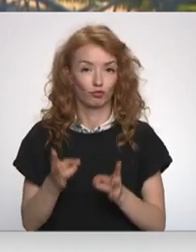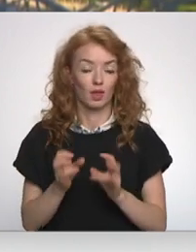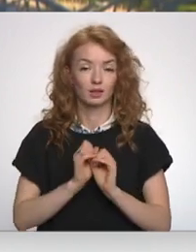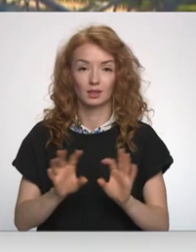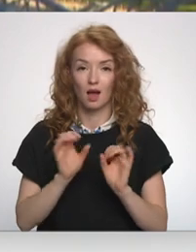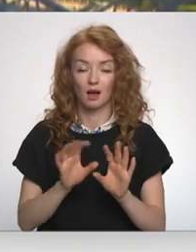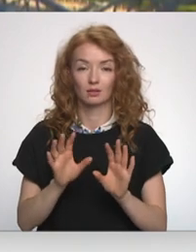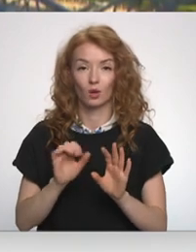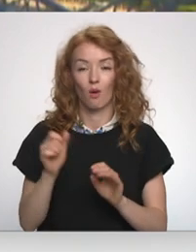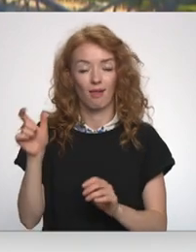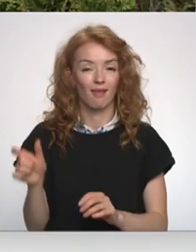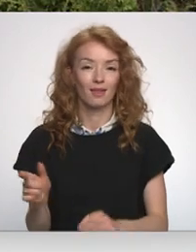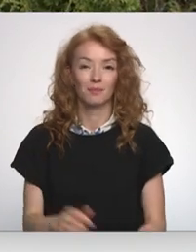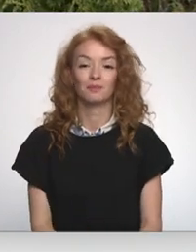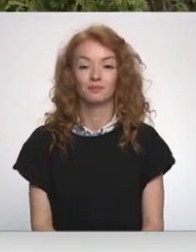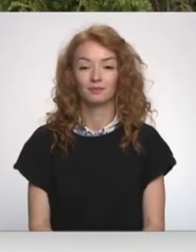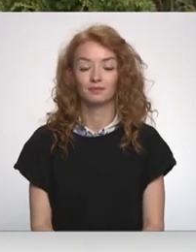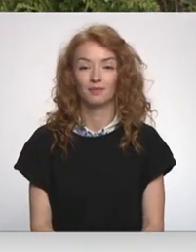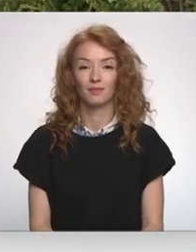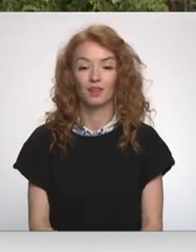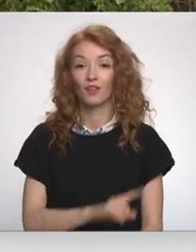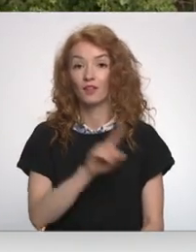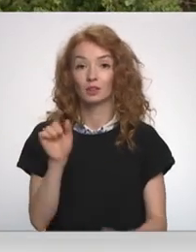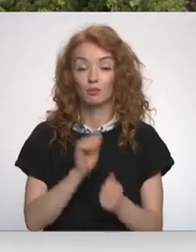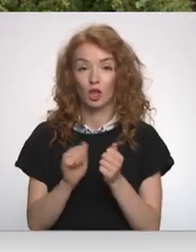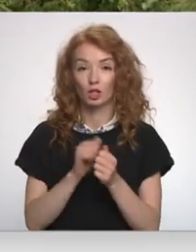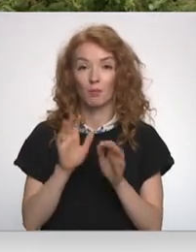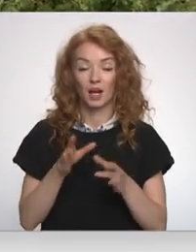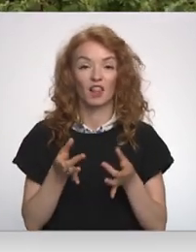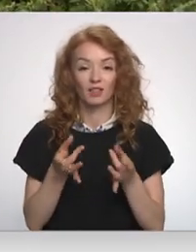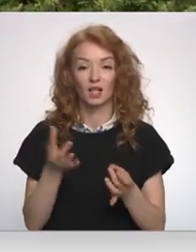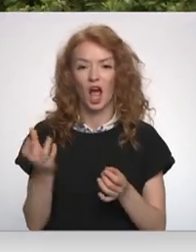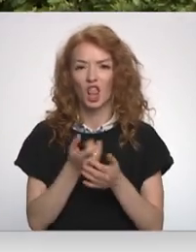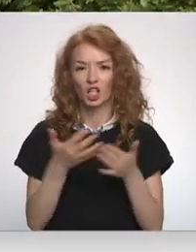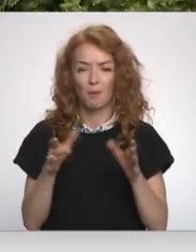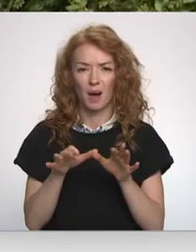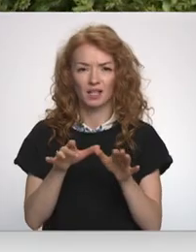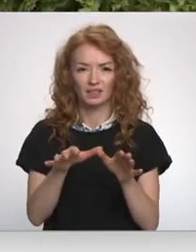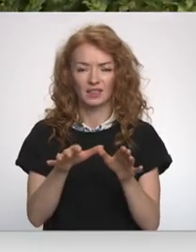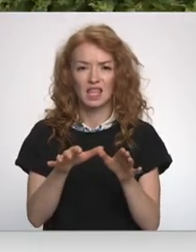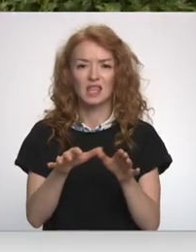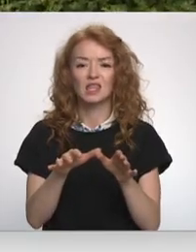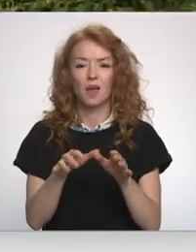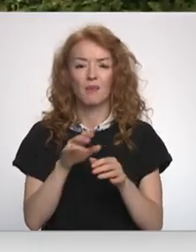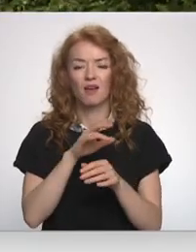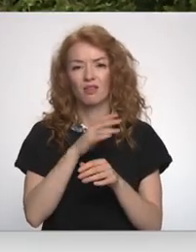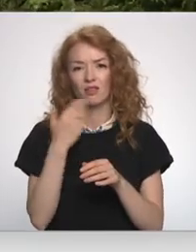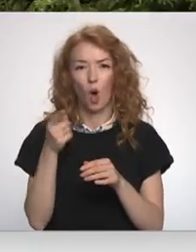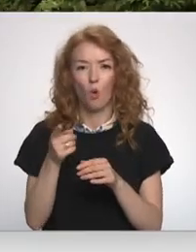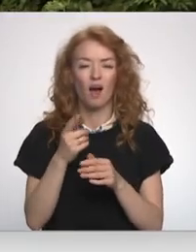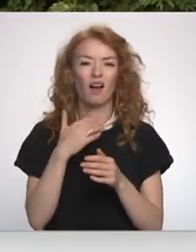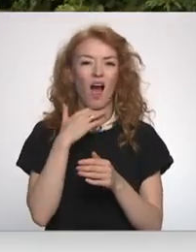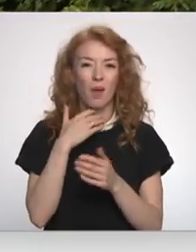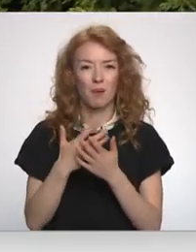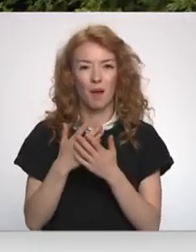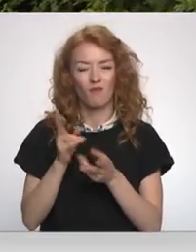stāst Ramona Salmiņa. Lai arī visbiežāk par inficēšanos ar parazītiem runā piesaucot termiski neapstrādātu gaļu,